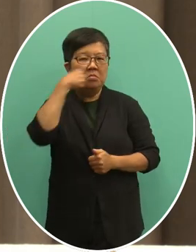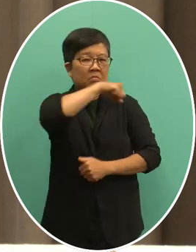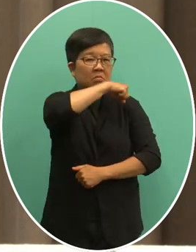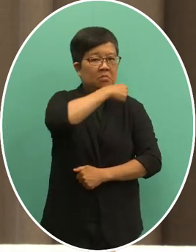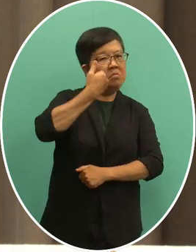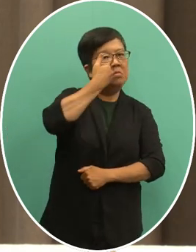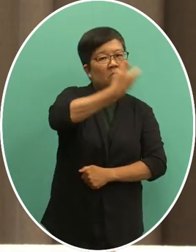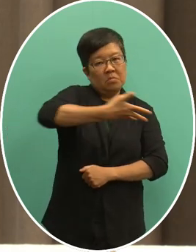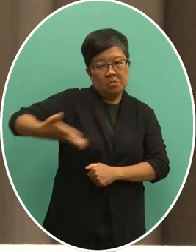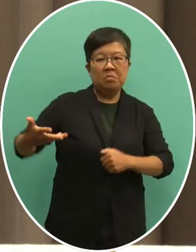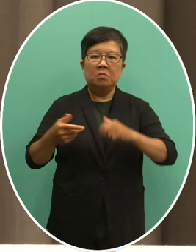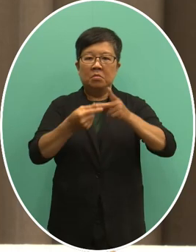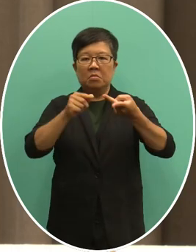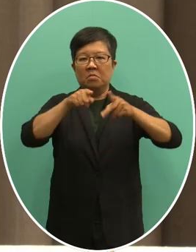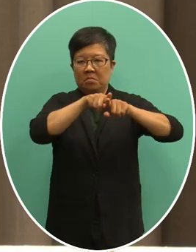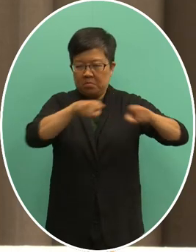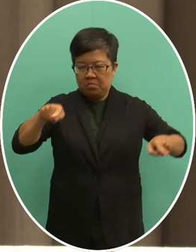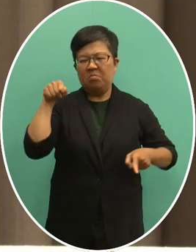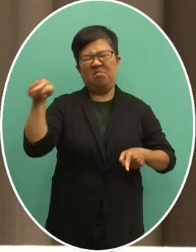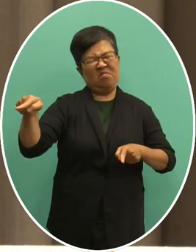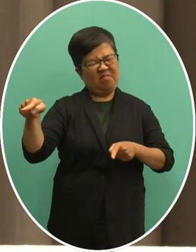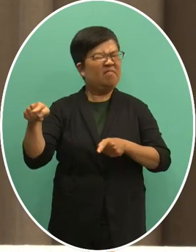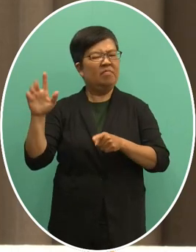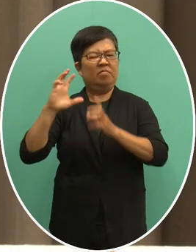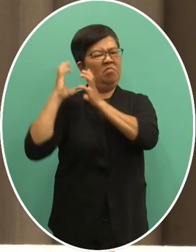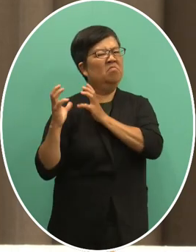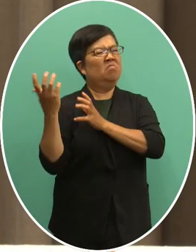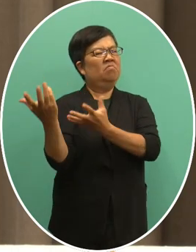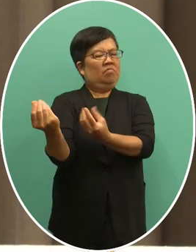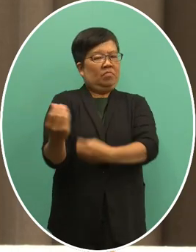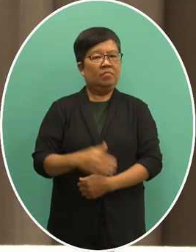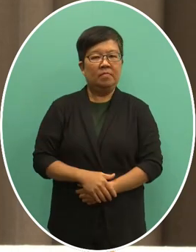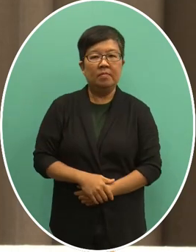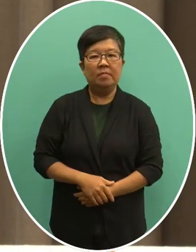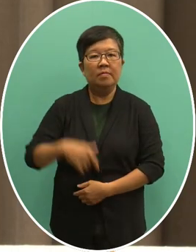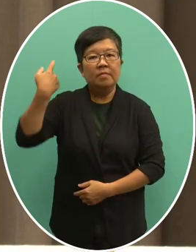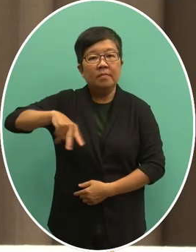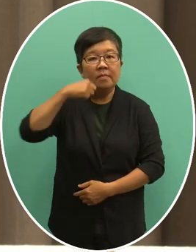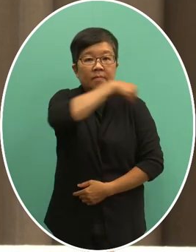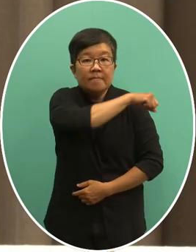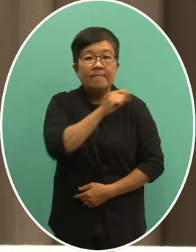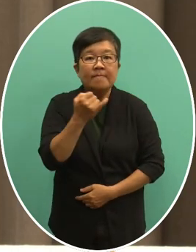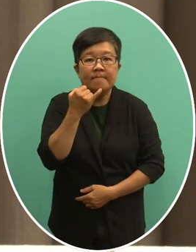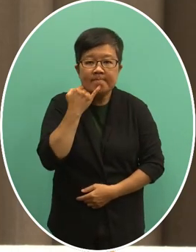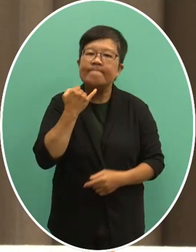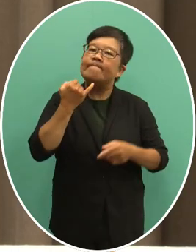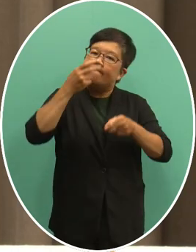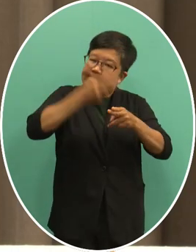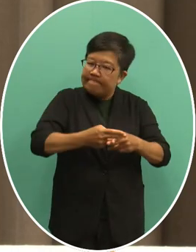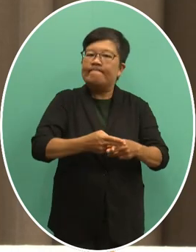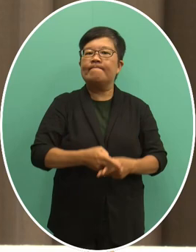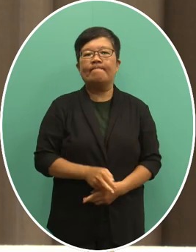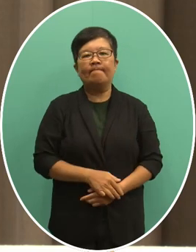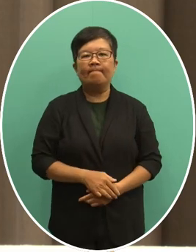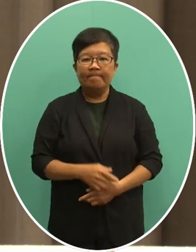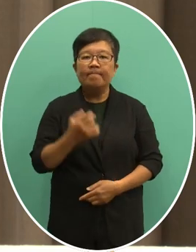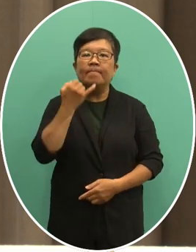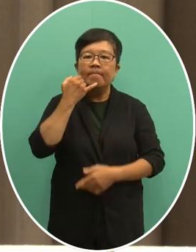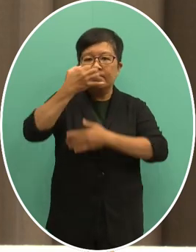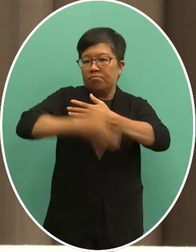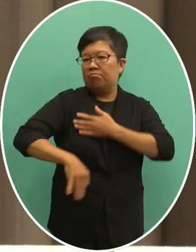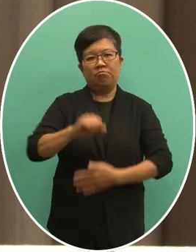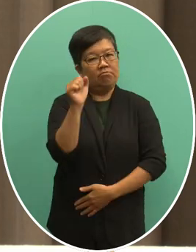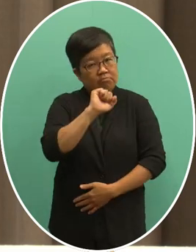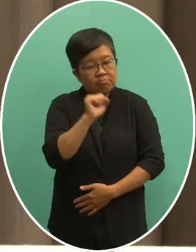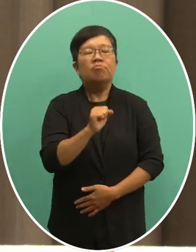海和平稳定的不负责任的行为同时要强调台湾是值得信赖而且不可或缺的